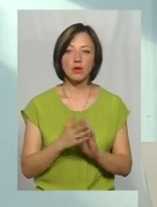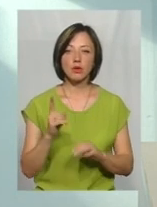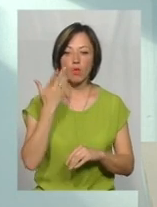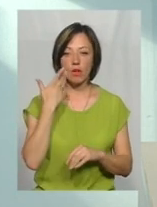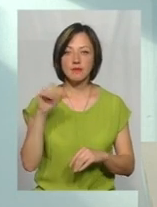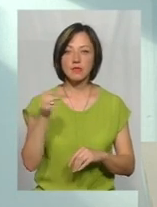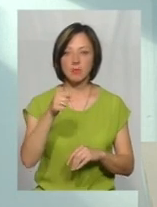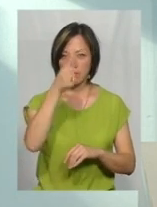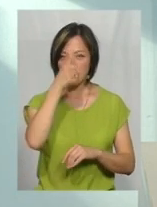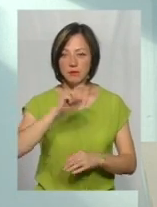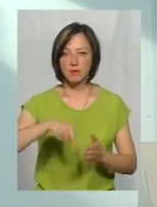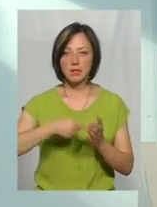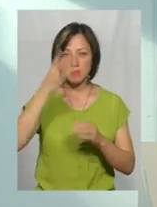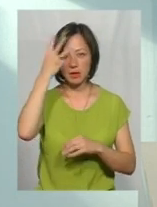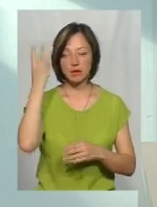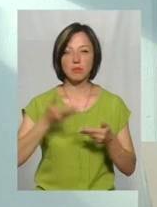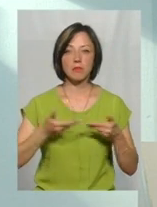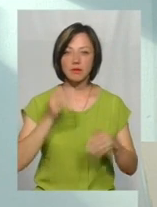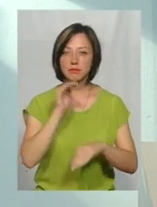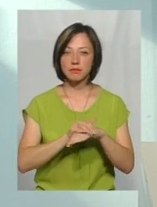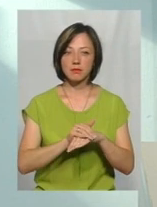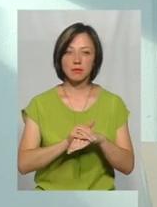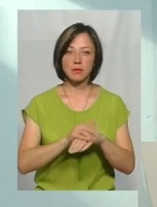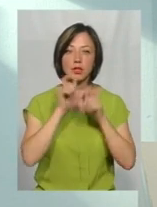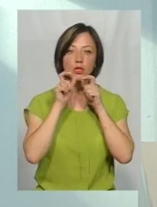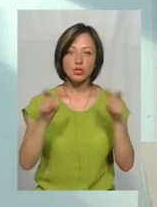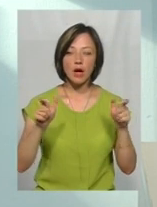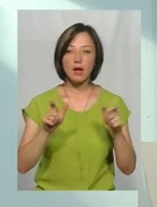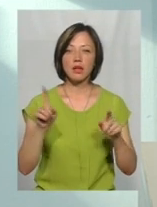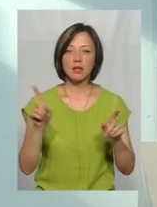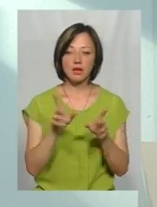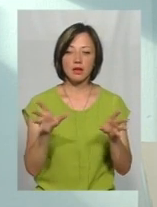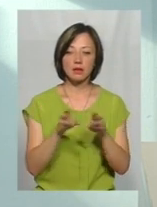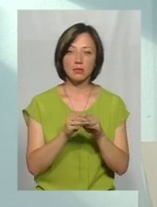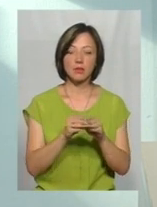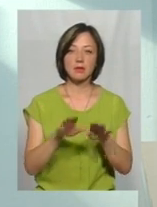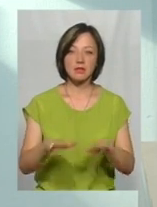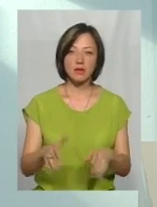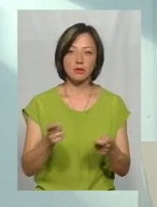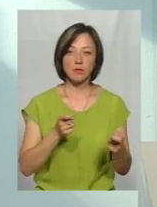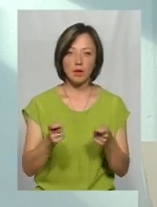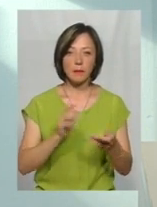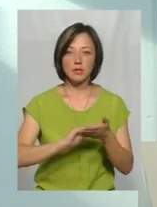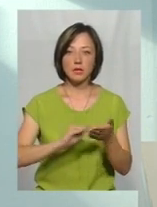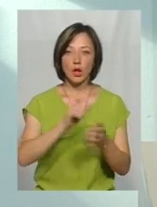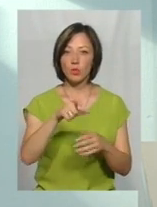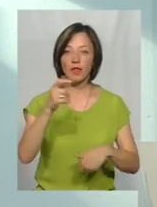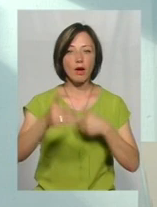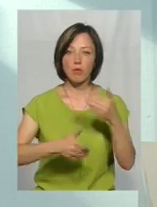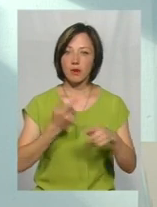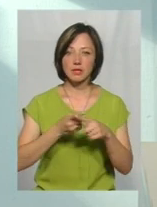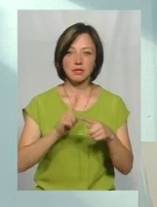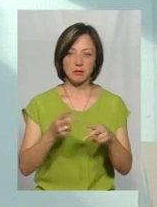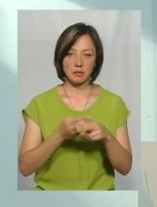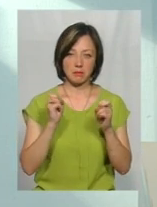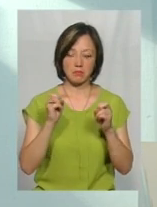серпні місці, в місті Хмельницького, ми просто криком кричали і разом з органами місцевого самоврядування писали людям, що люди, не купайтеся, це було